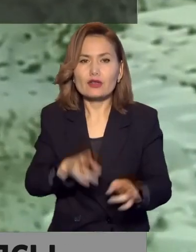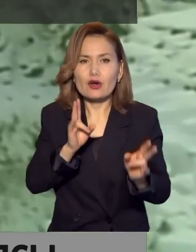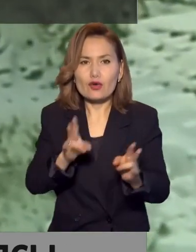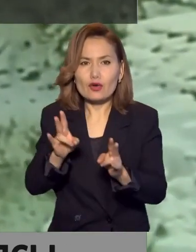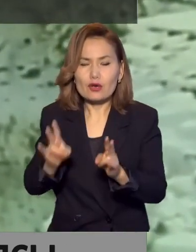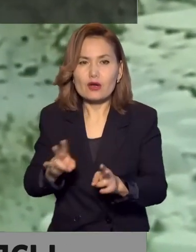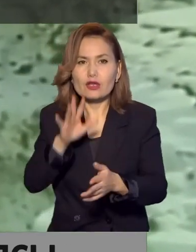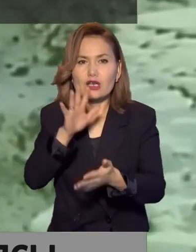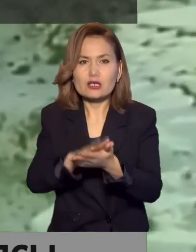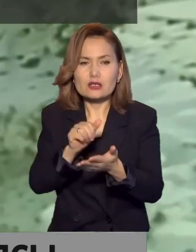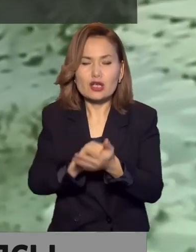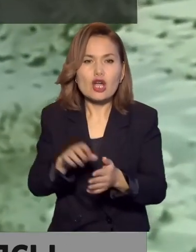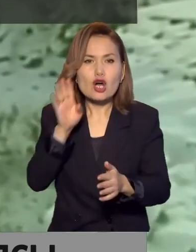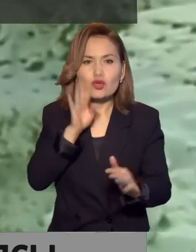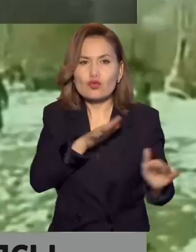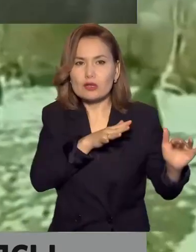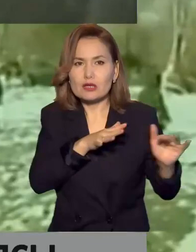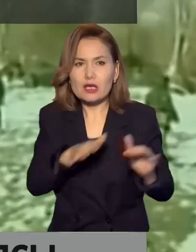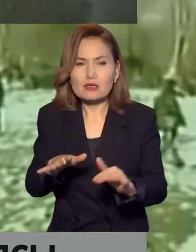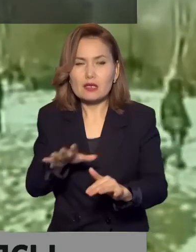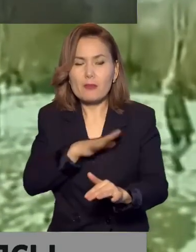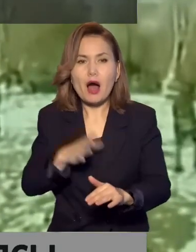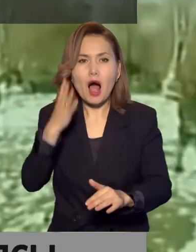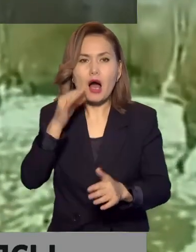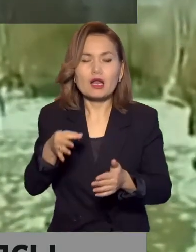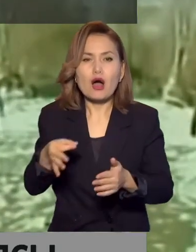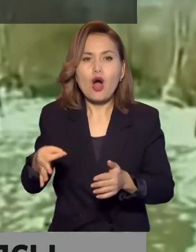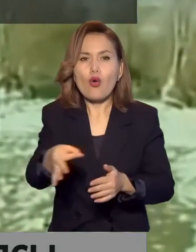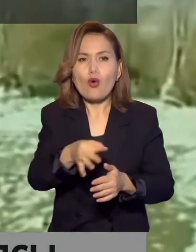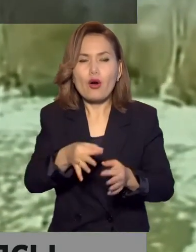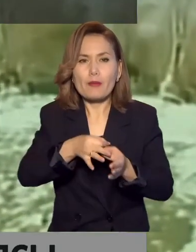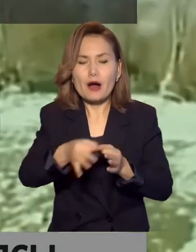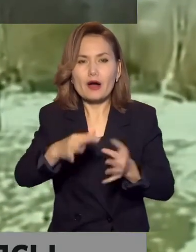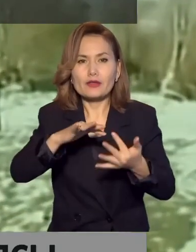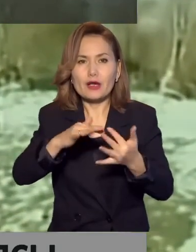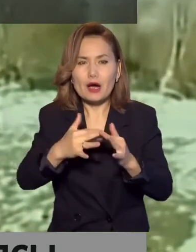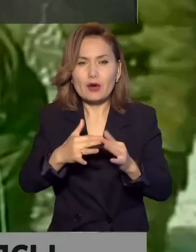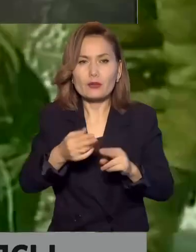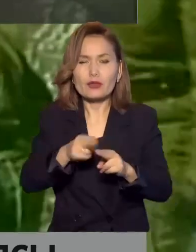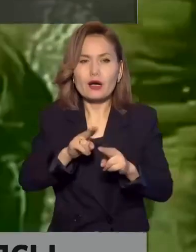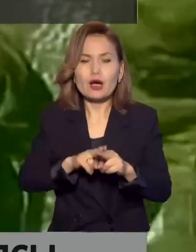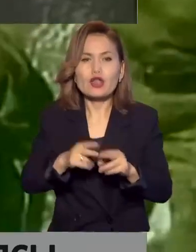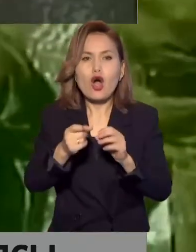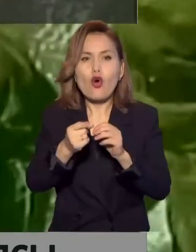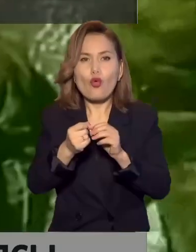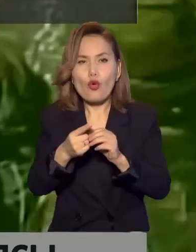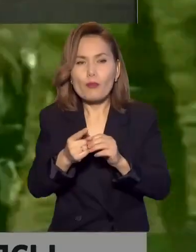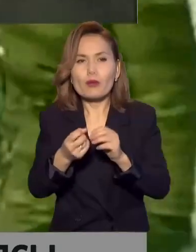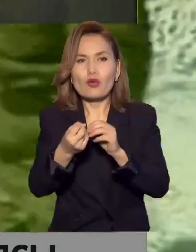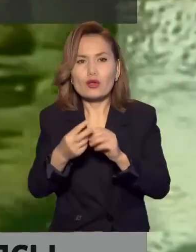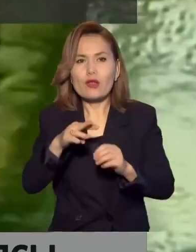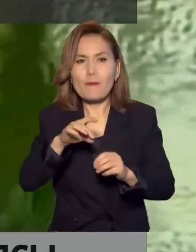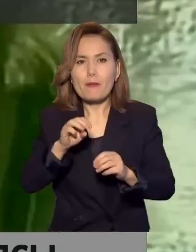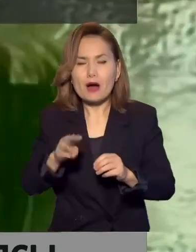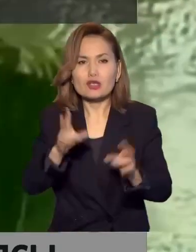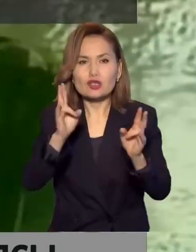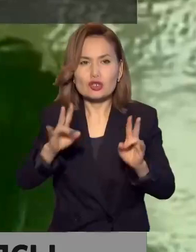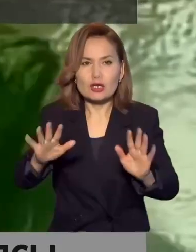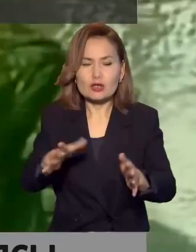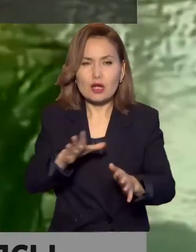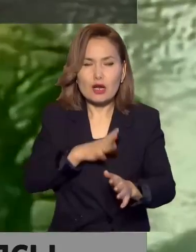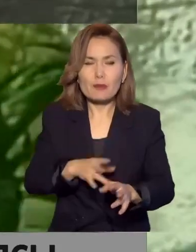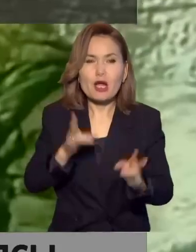ең жой қыны су тасқымдарының бірі. Алматы обласының қызылығаш ауылында науырыздың 11-нен 12-сіне қараған түні орын алды.